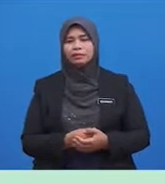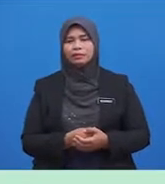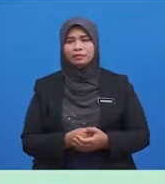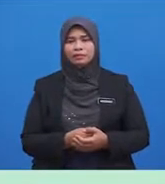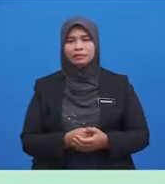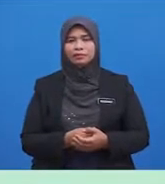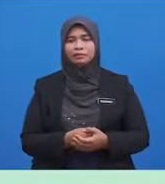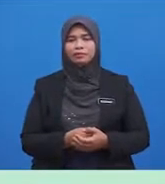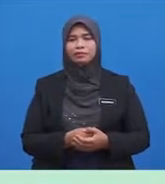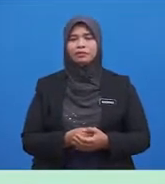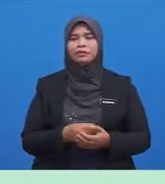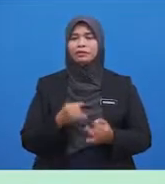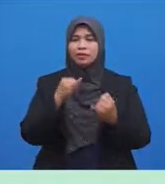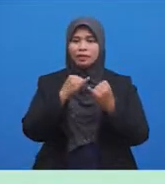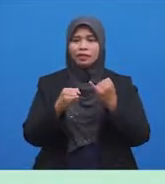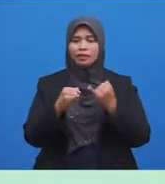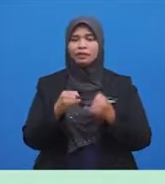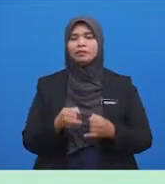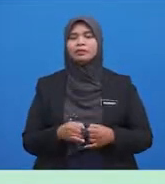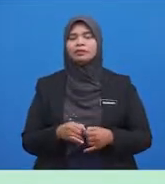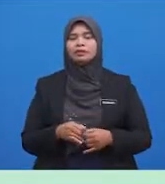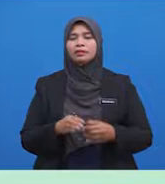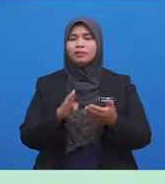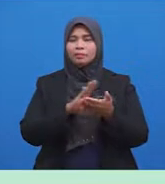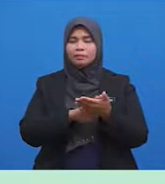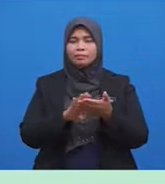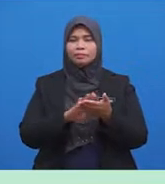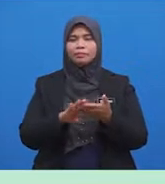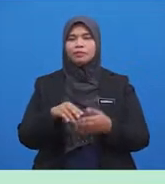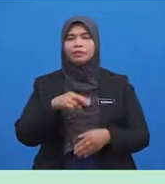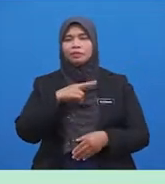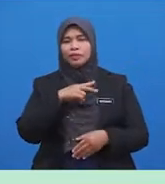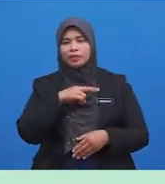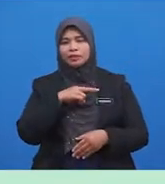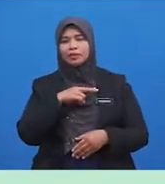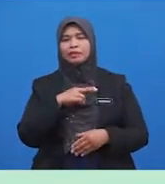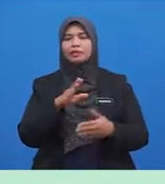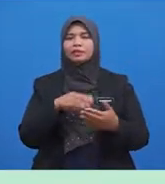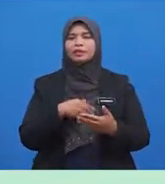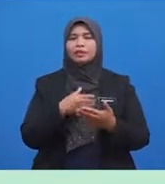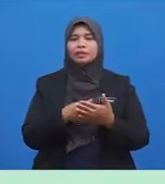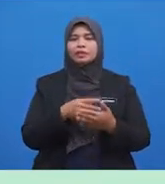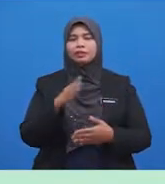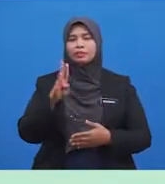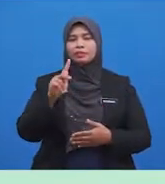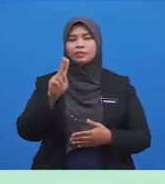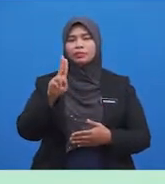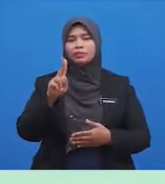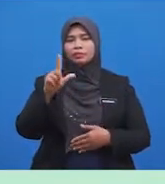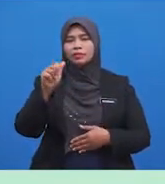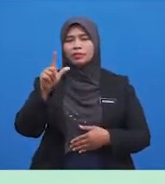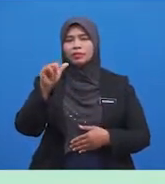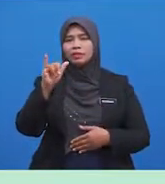Yang Yang terakhir Iaitu Yang Kelima Membasuk Kaki Hingga